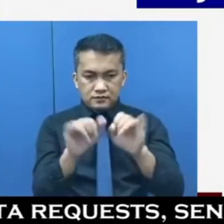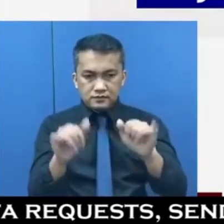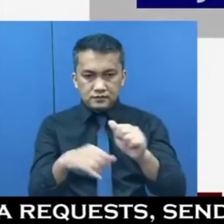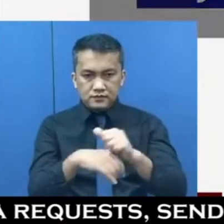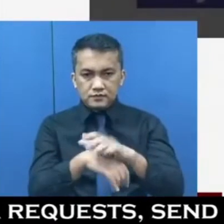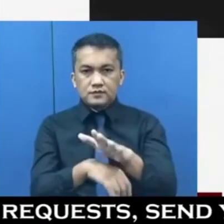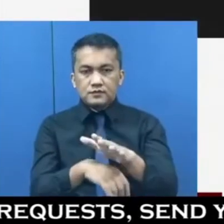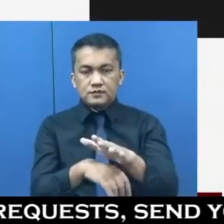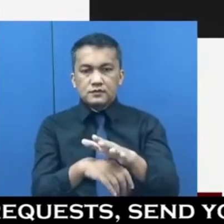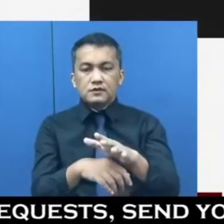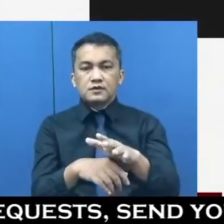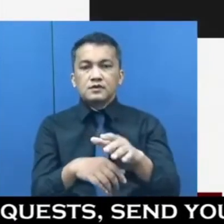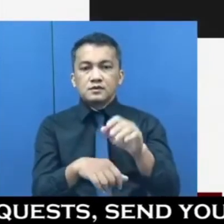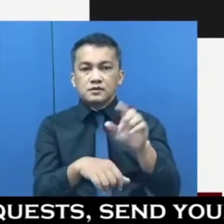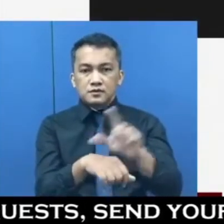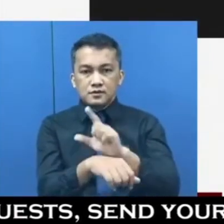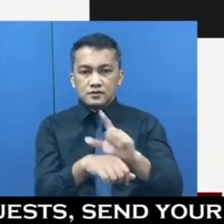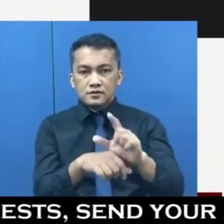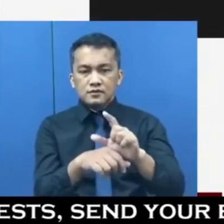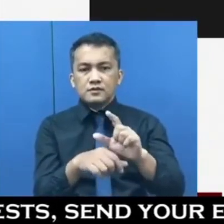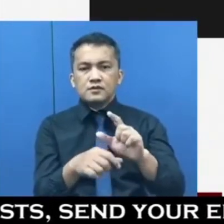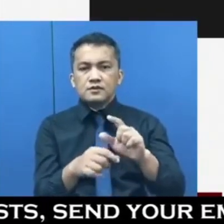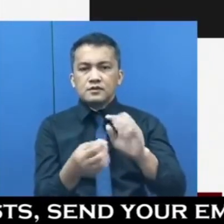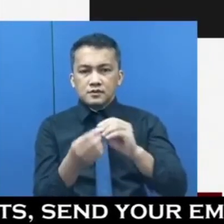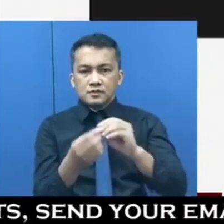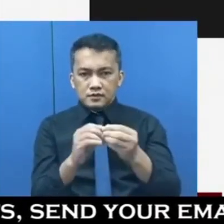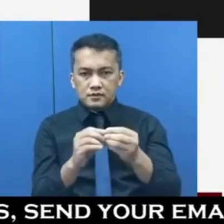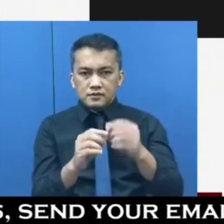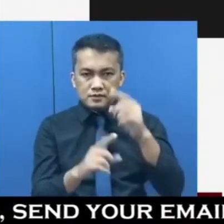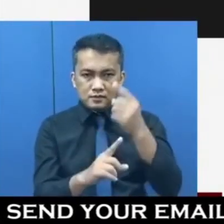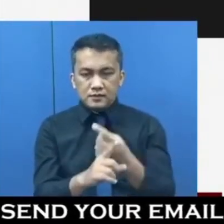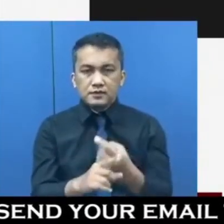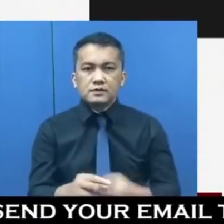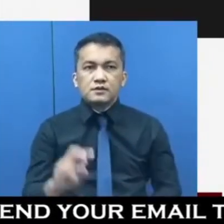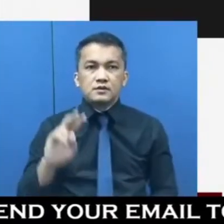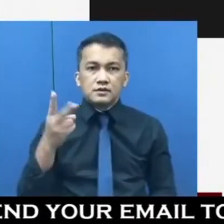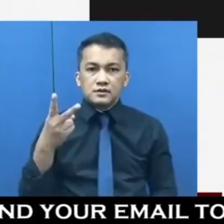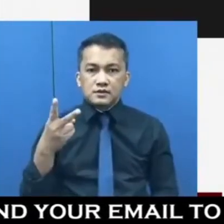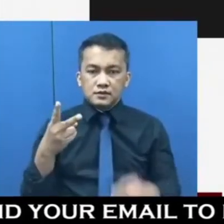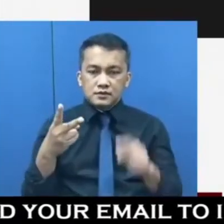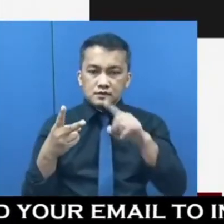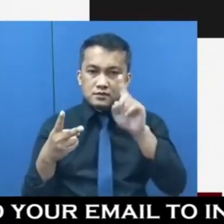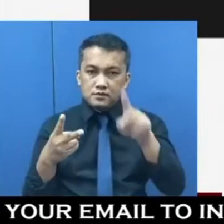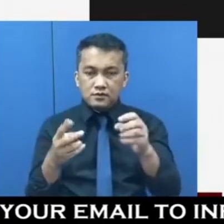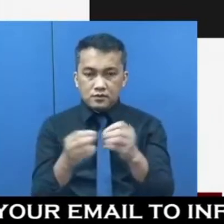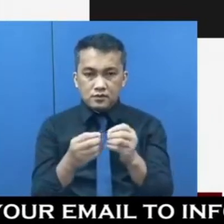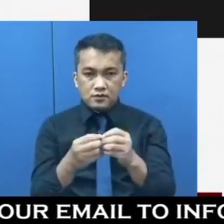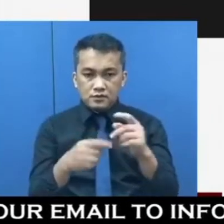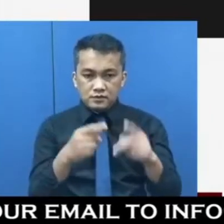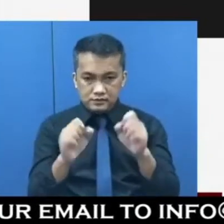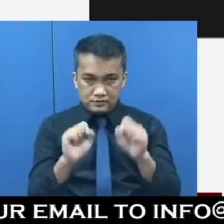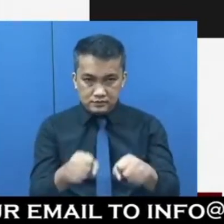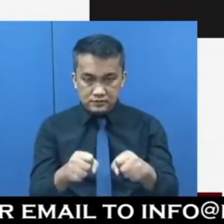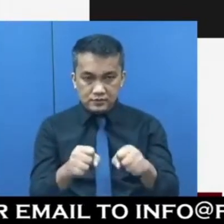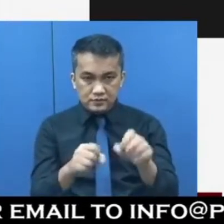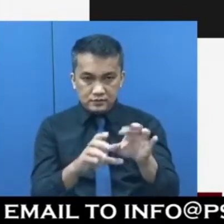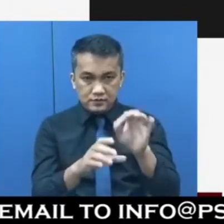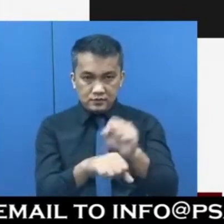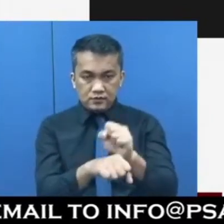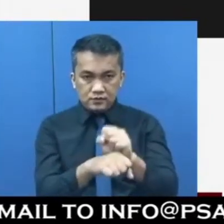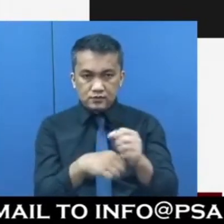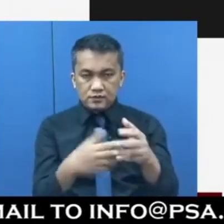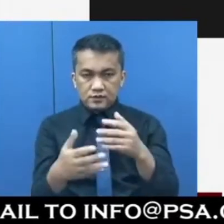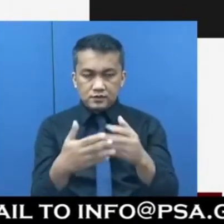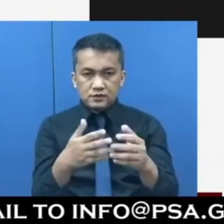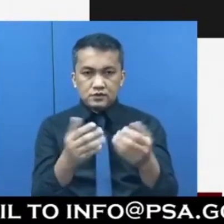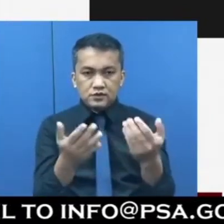figures for the month? Ang kanyang ikalawang tanong ay, Are more people able to find work amid the new system